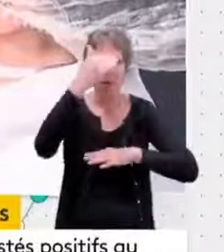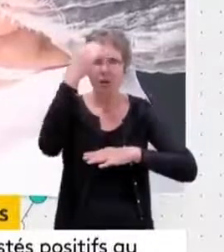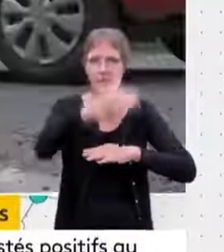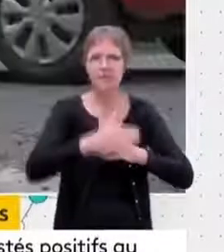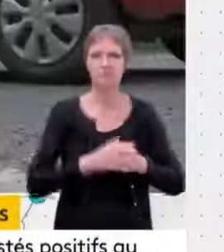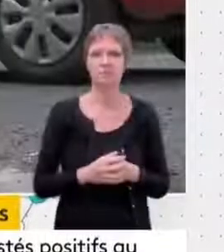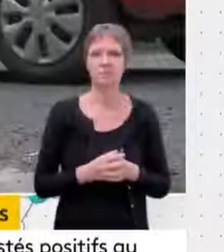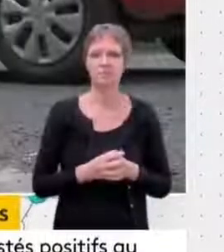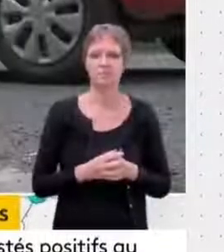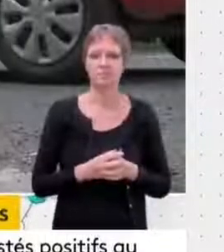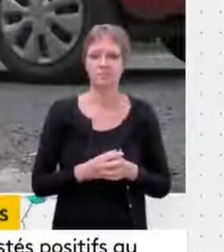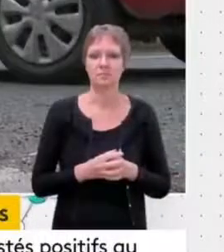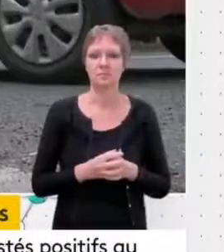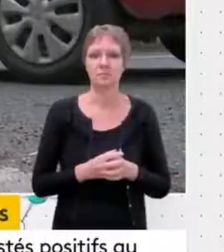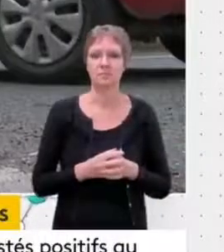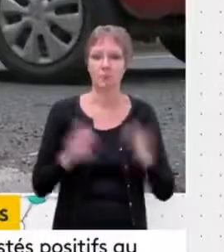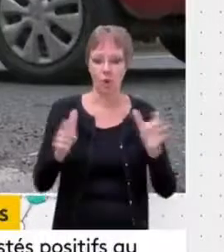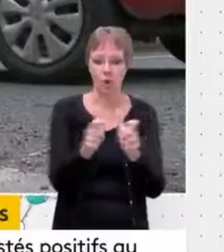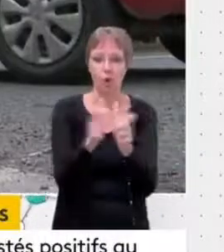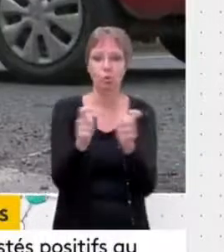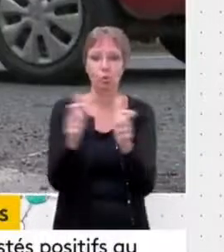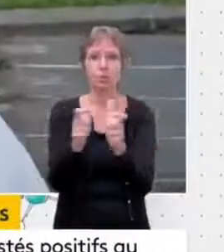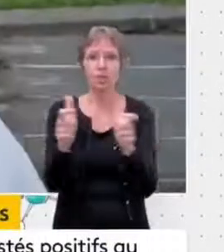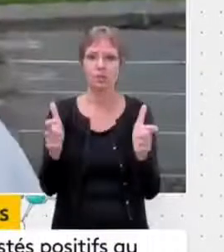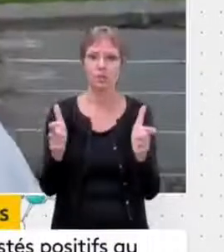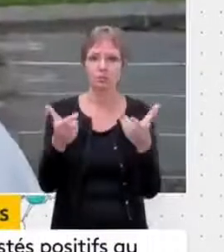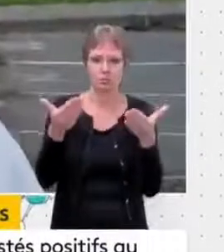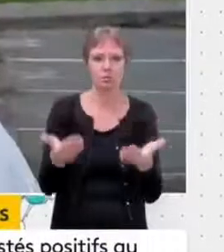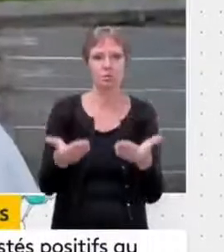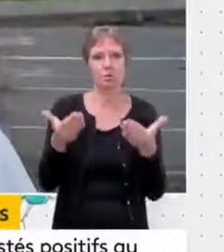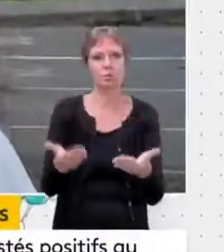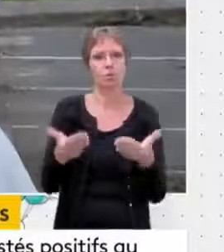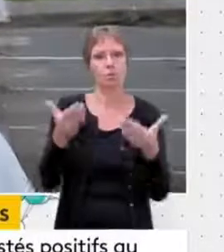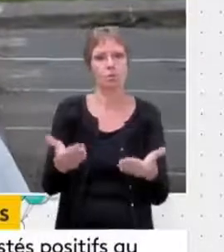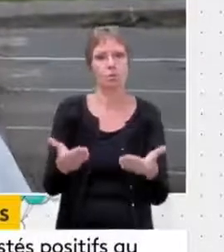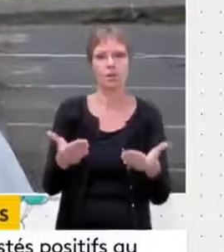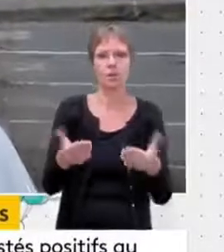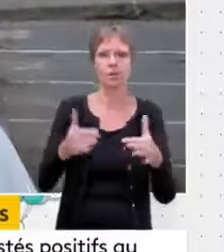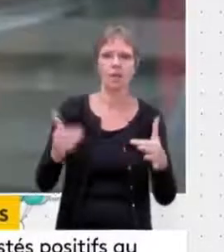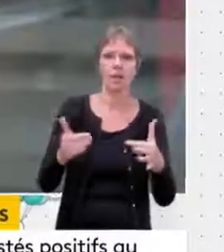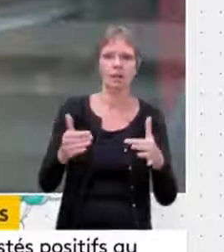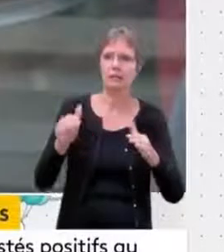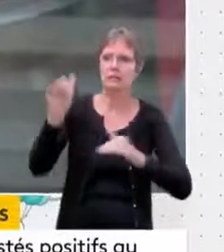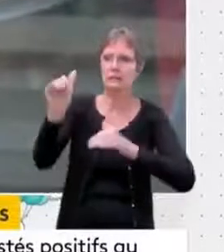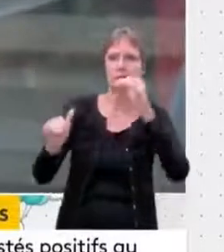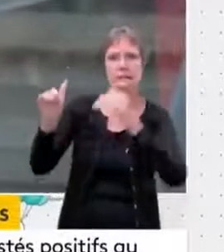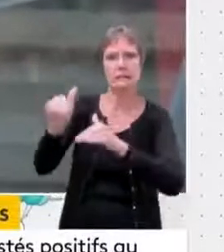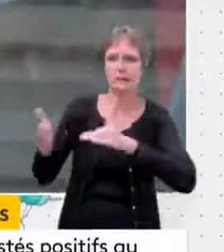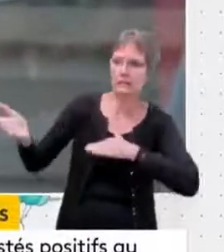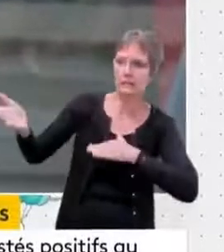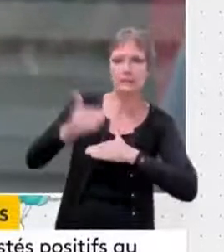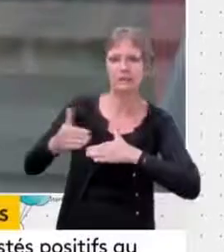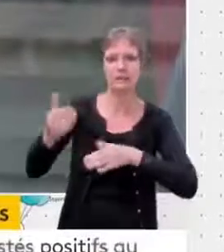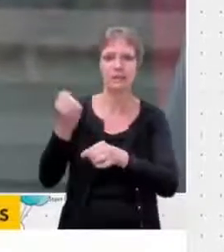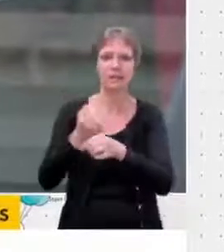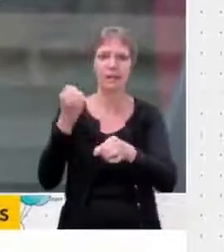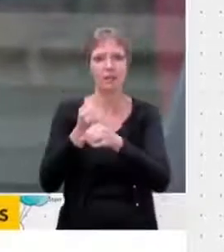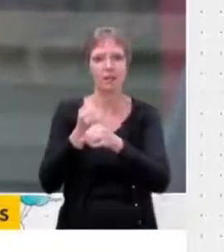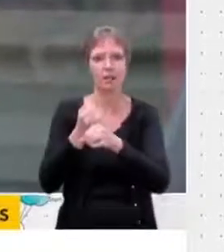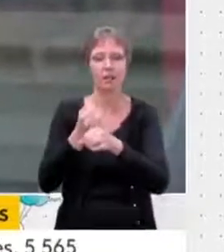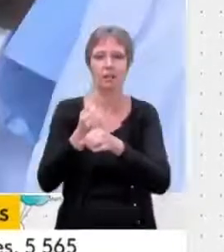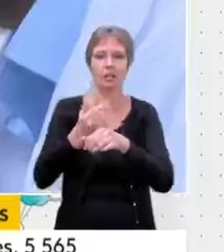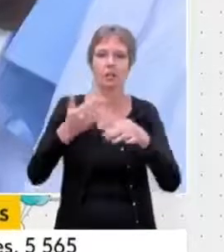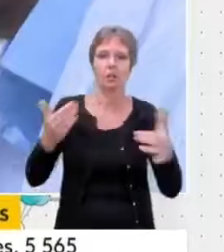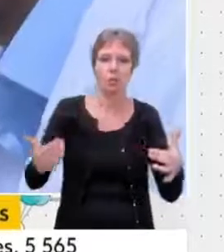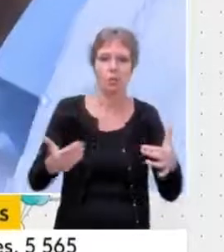aujourd'hui qu'un certain nombre d'entreprises rappellent sur leur lieu de travail des salariés, dans quelles conditions tout cela se fait. Donc, il y énormément de